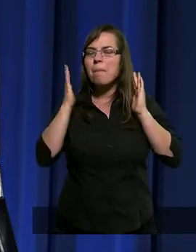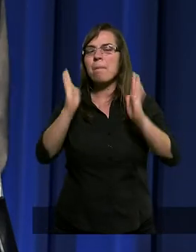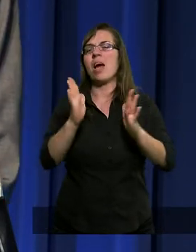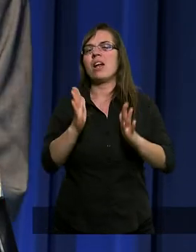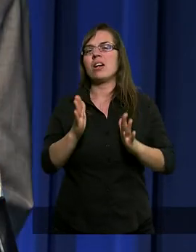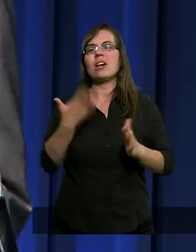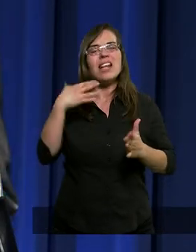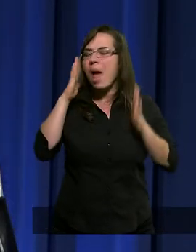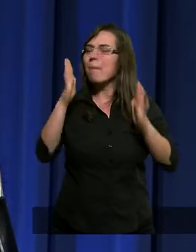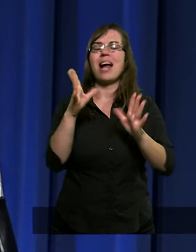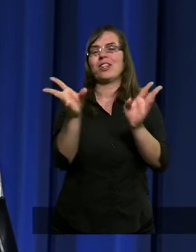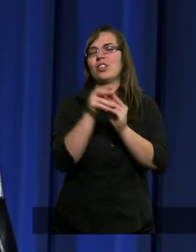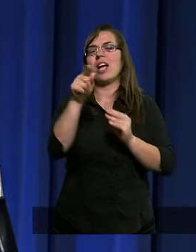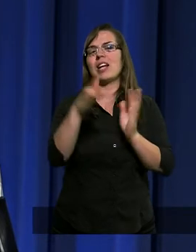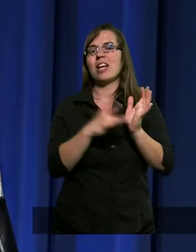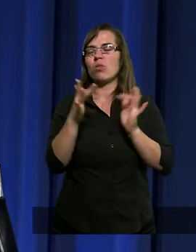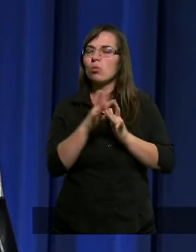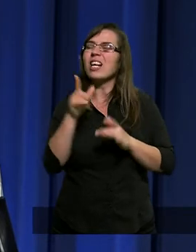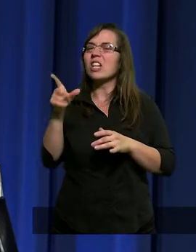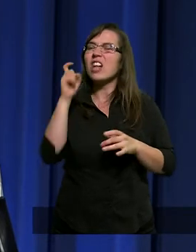z tobą.